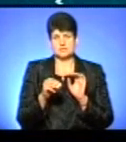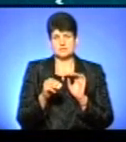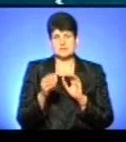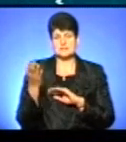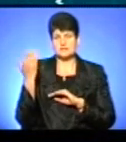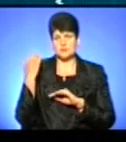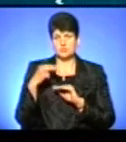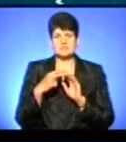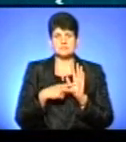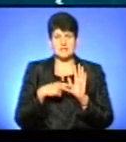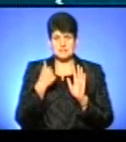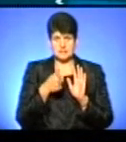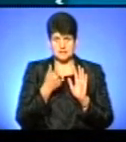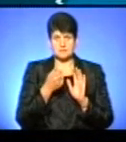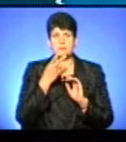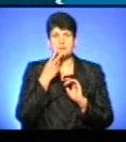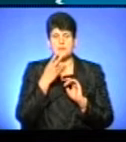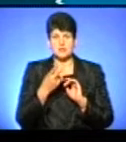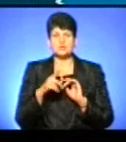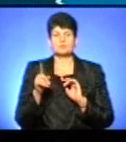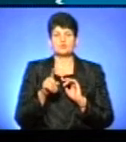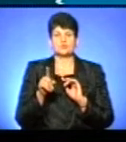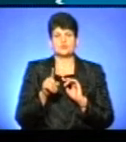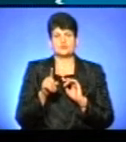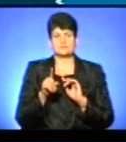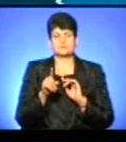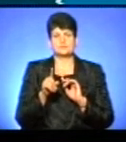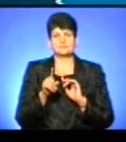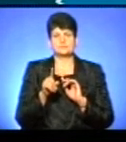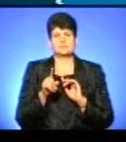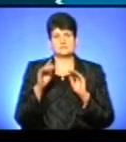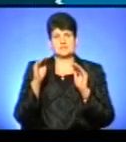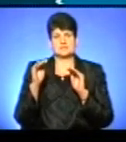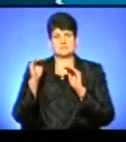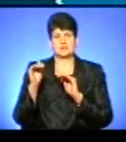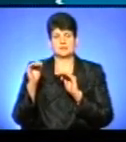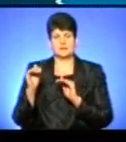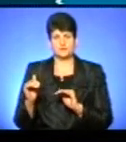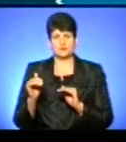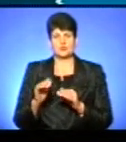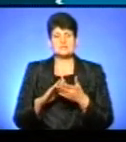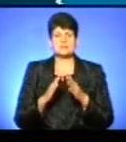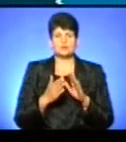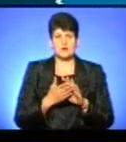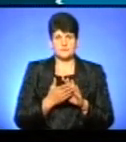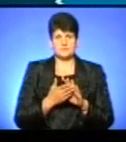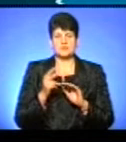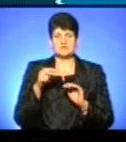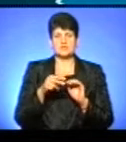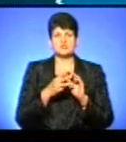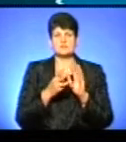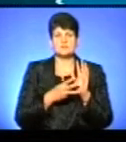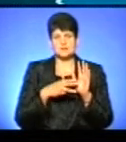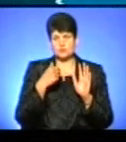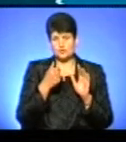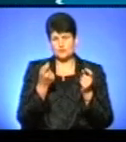минулий 17 рік. Ми бачимо дещо спадаючу демографічну ситуацію, і в 2018